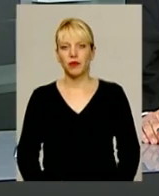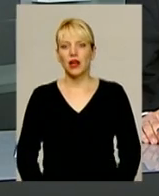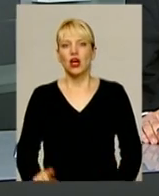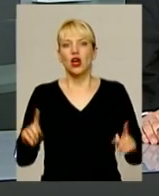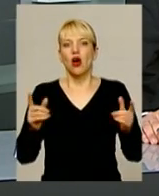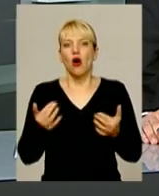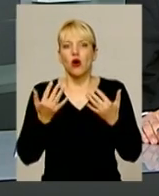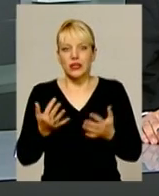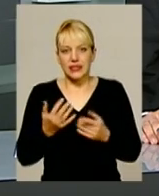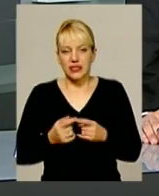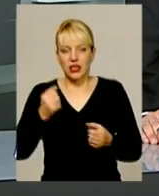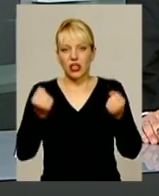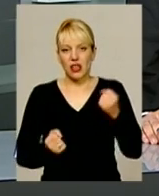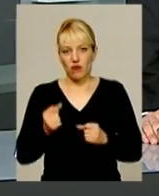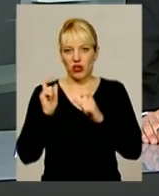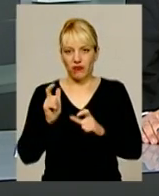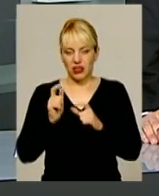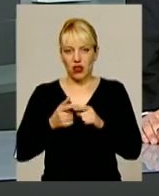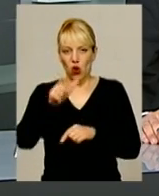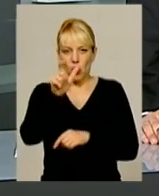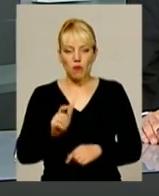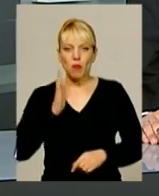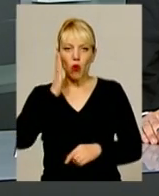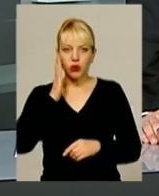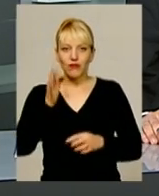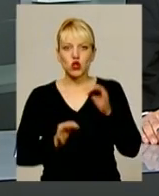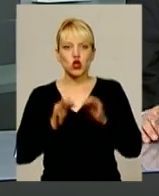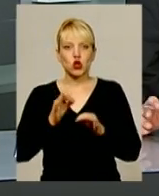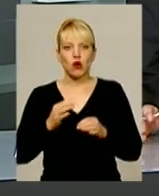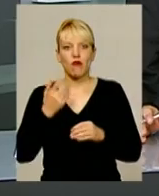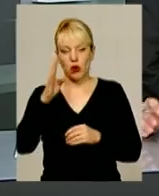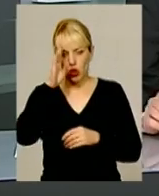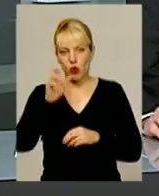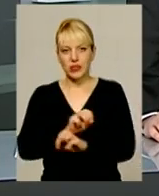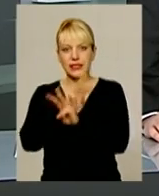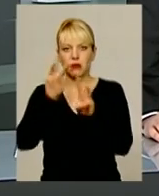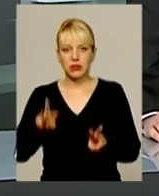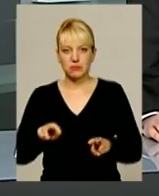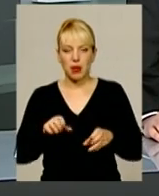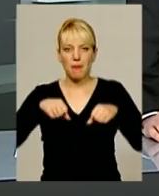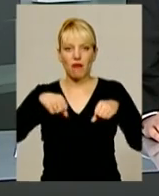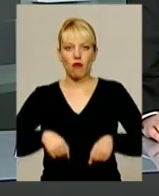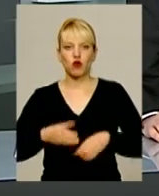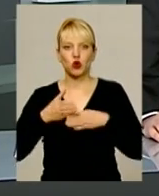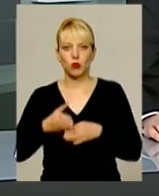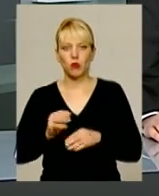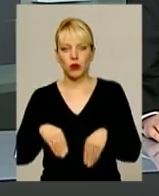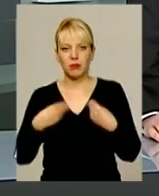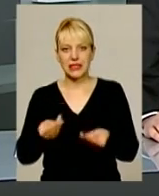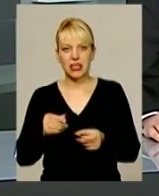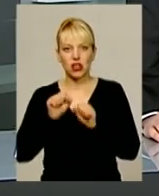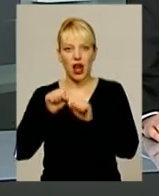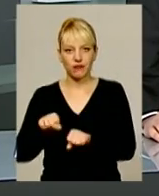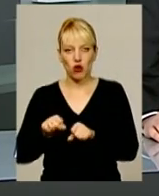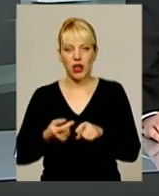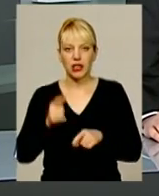Оскільки водій вантажівки громадянин Республіки Молдова в судовому засіданні його забезпечили правовою допомогою та призначили адвоката.